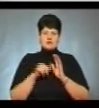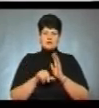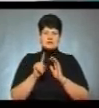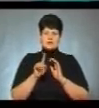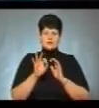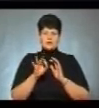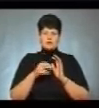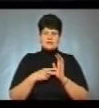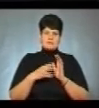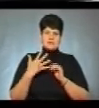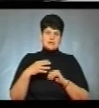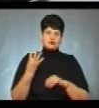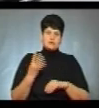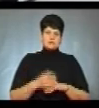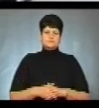-754.